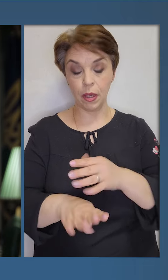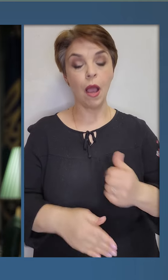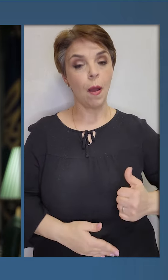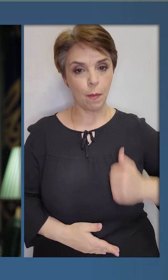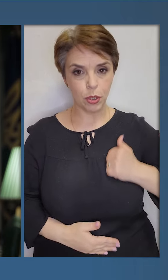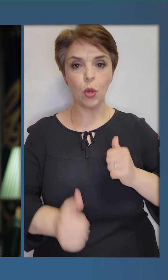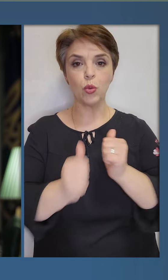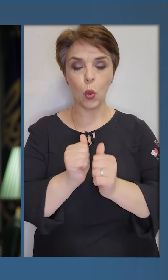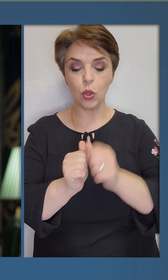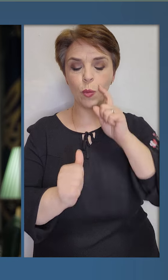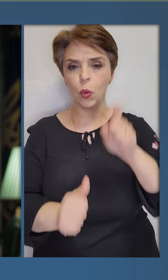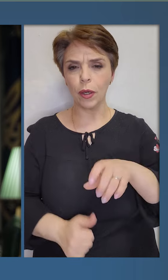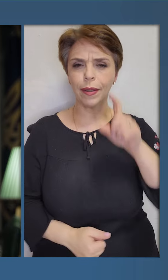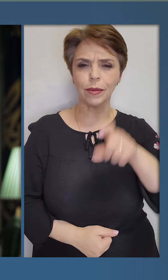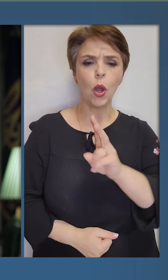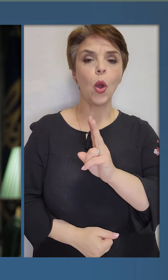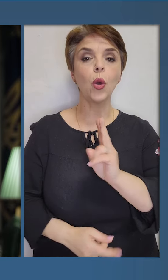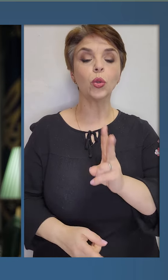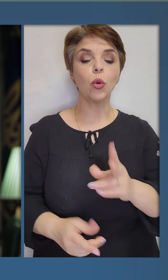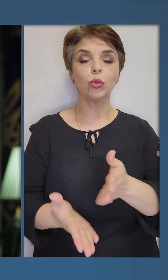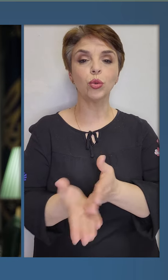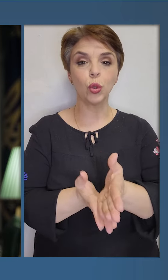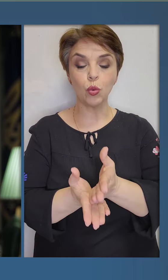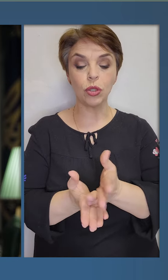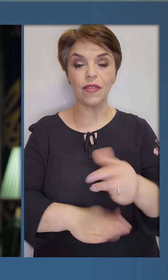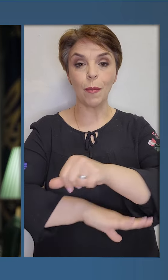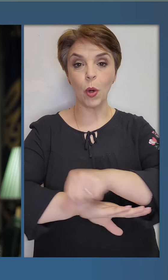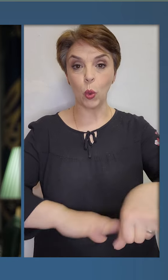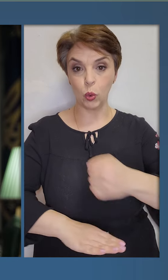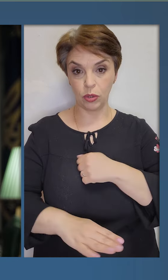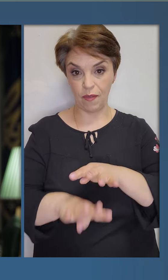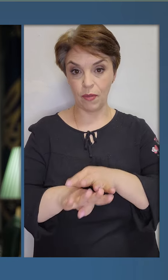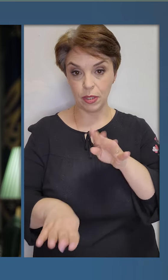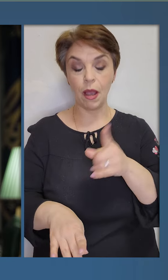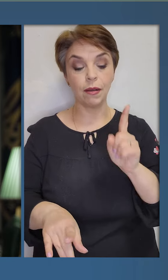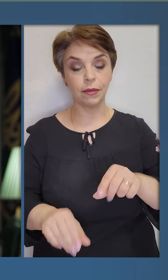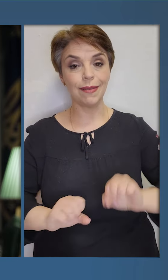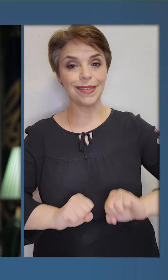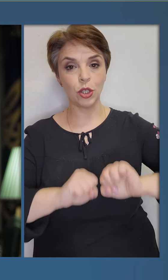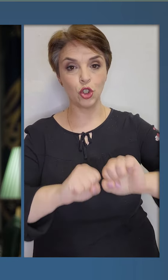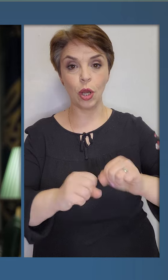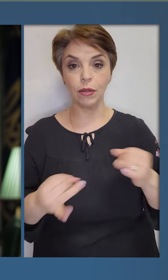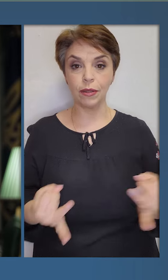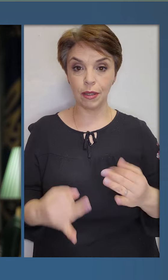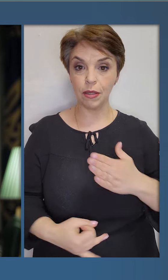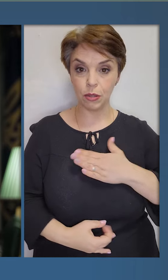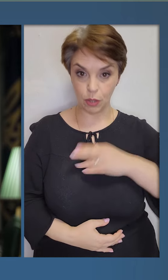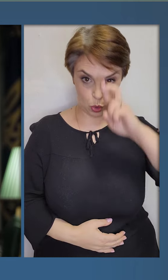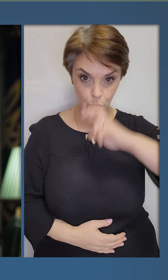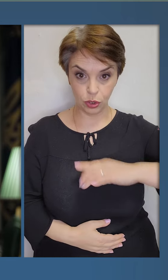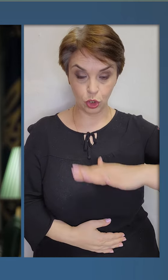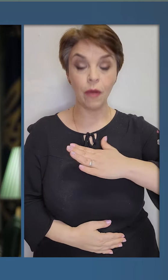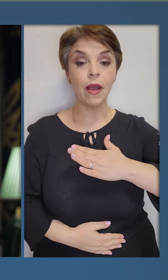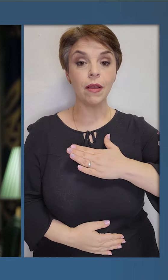Пишаюся кожним українцям і українкою, які служать у прикордонних військах та захищають інтереси нашої